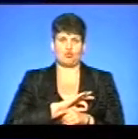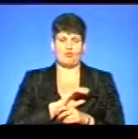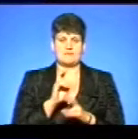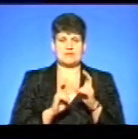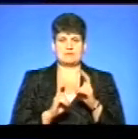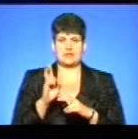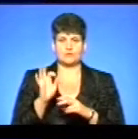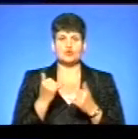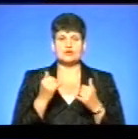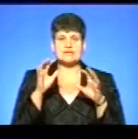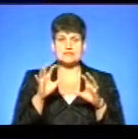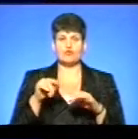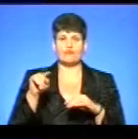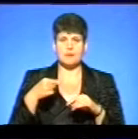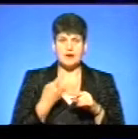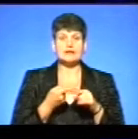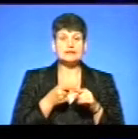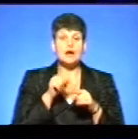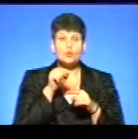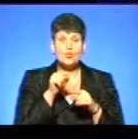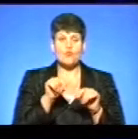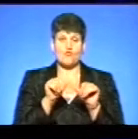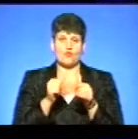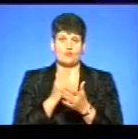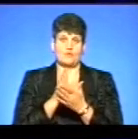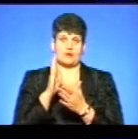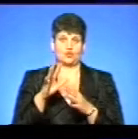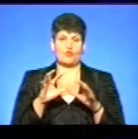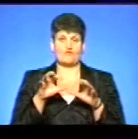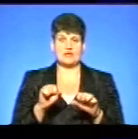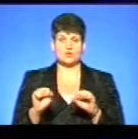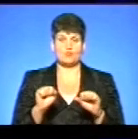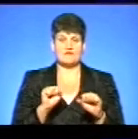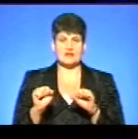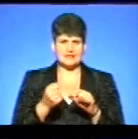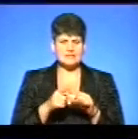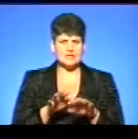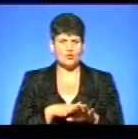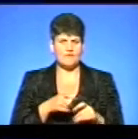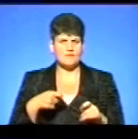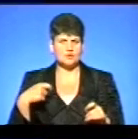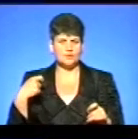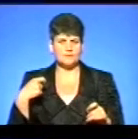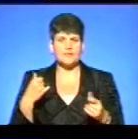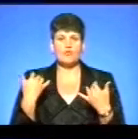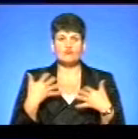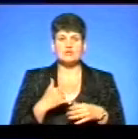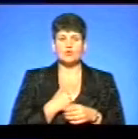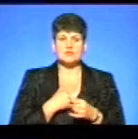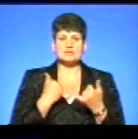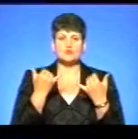Тому що сьогодні закон вимагає, саме така форма має бути власності і управління. Тобто, це довга процедура? Дивіться, вже в нас на сьогоднішній день